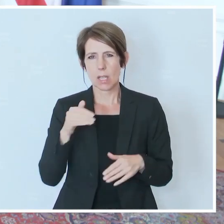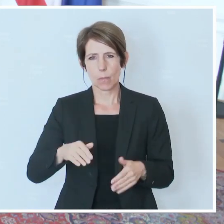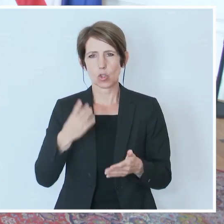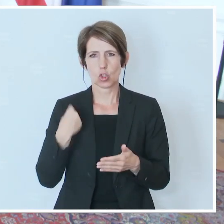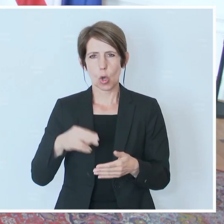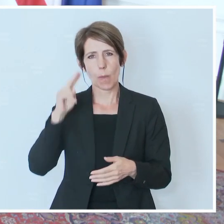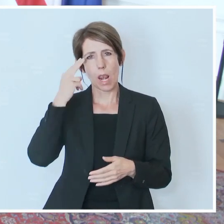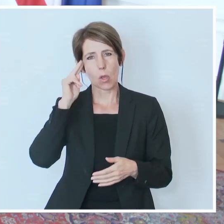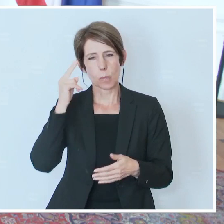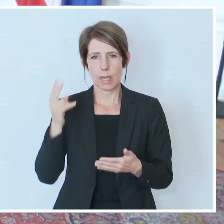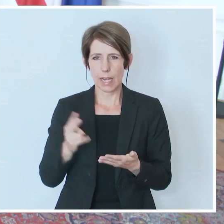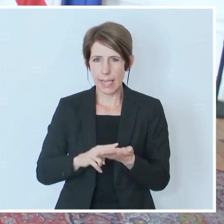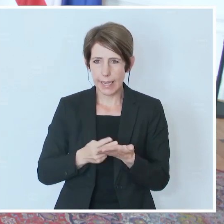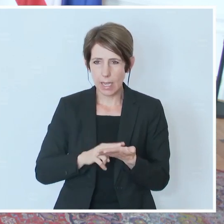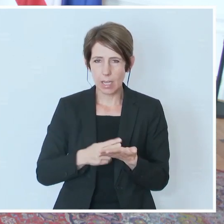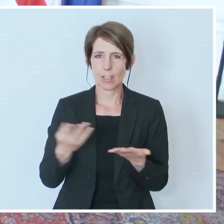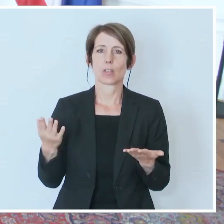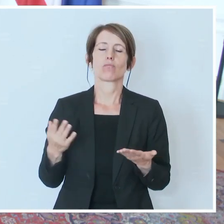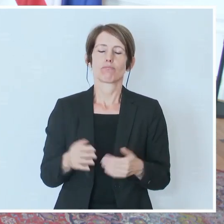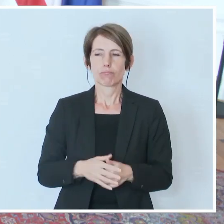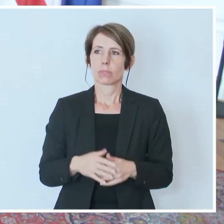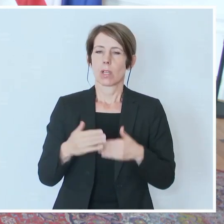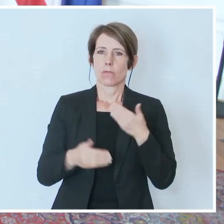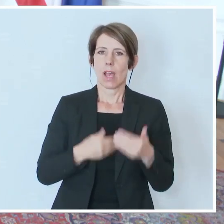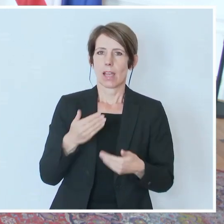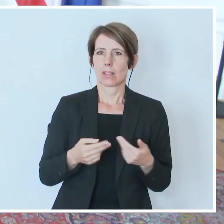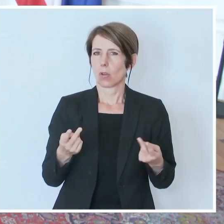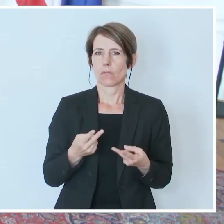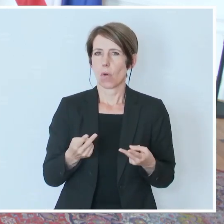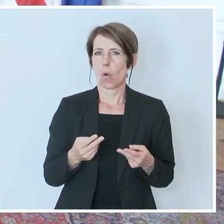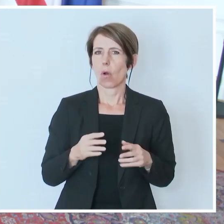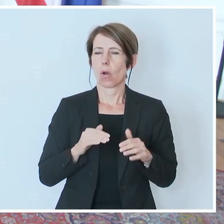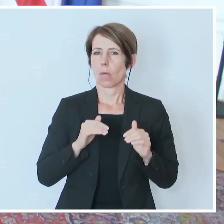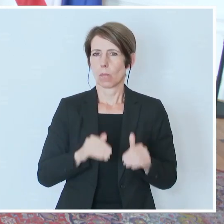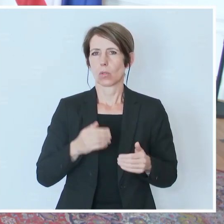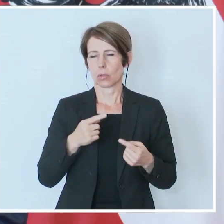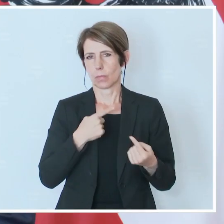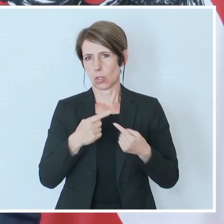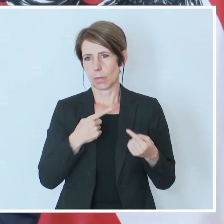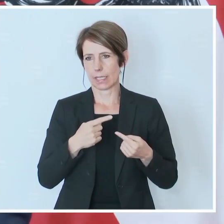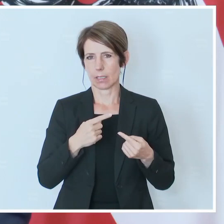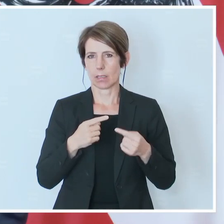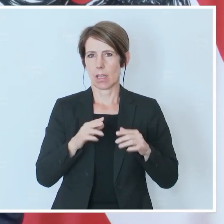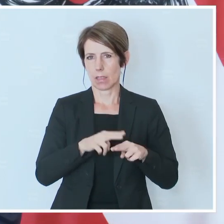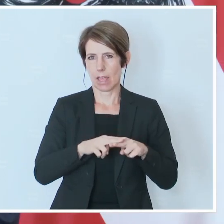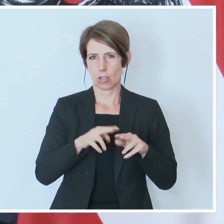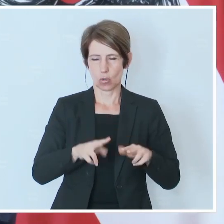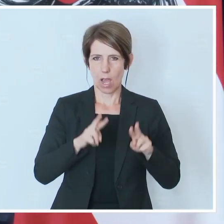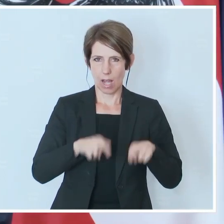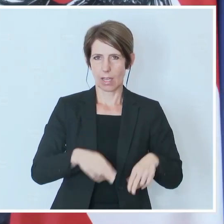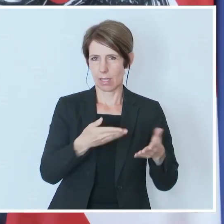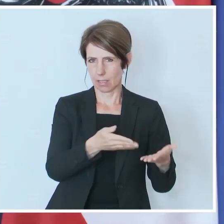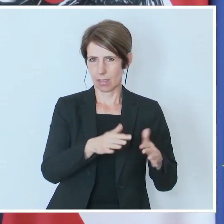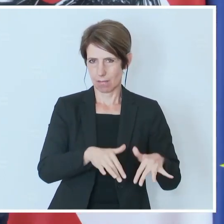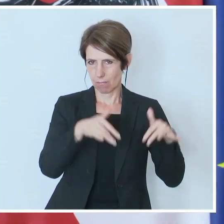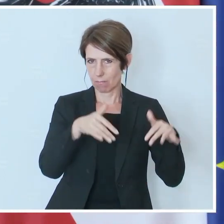Die Verhandlungen sind ja dort, wo sie hingehören, im Nationalrat. Die Vorschläge sind ja im Fertigwerden und im Überliefern.